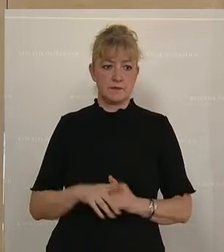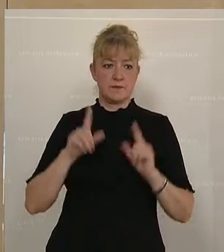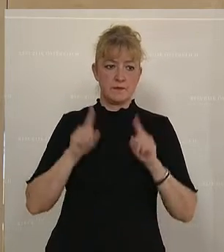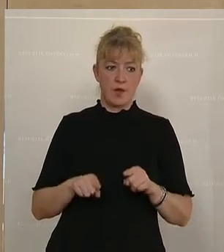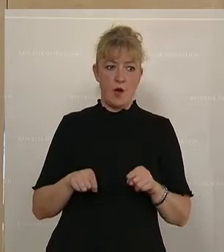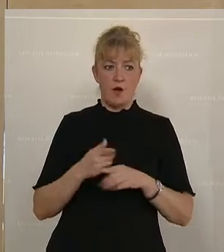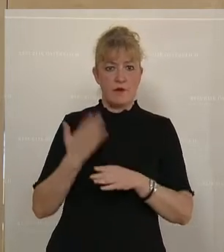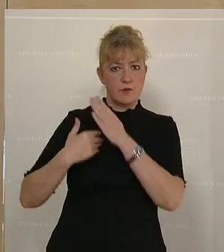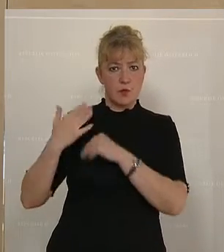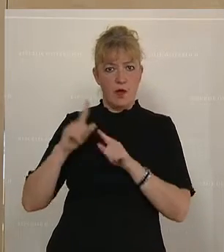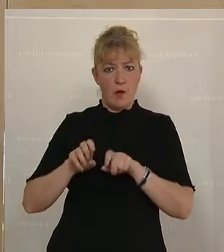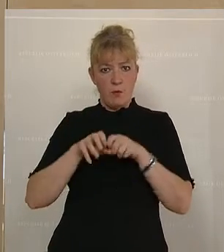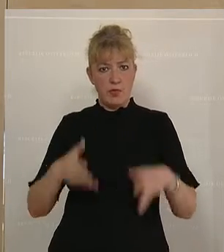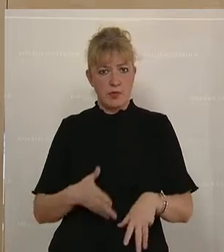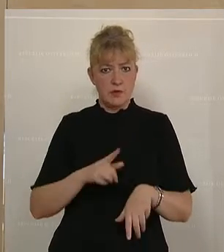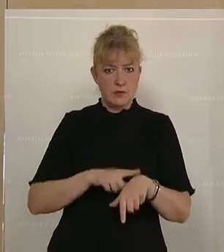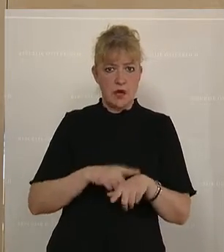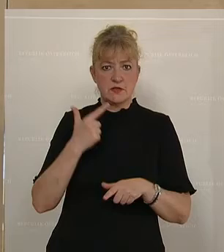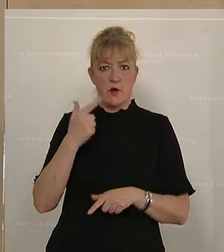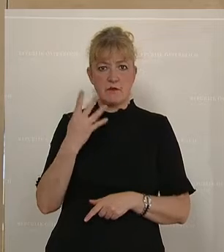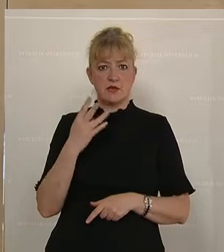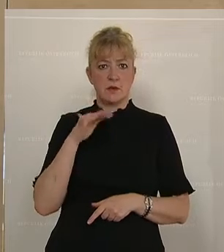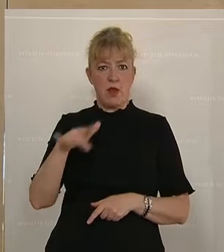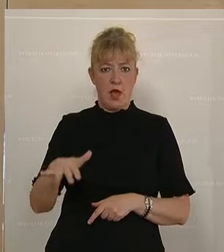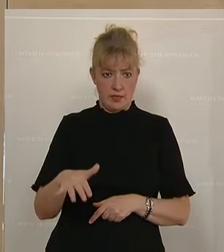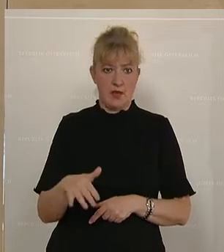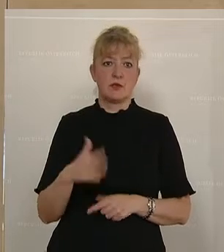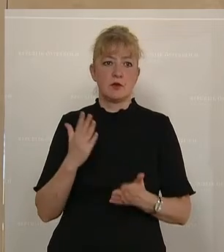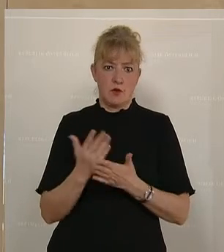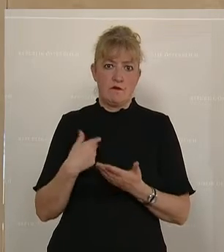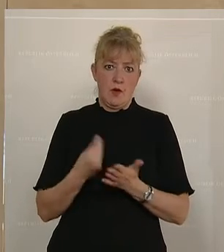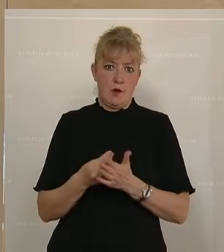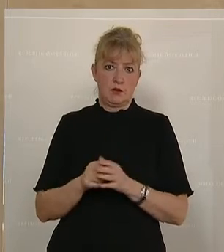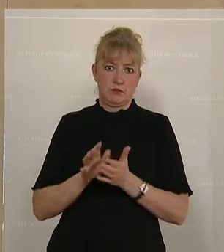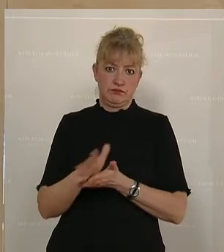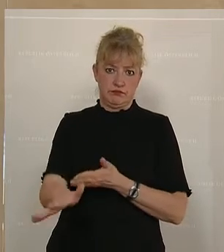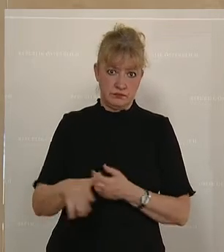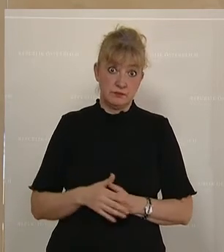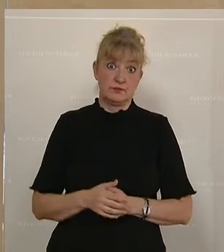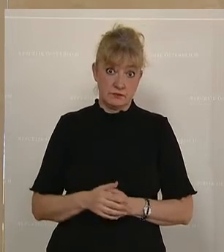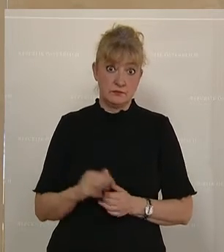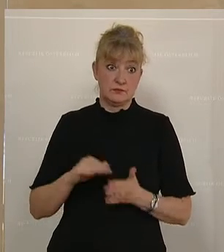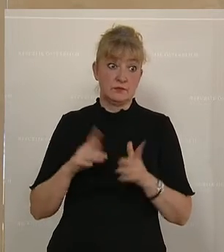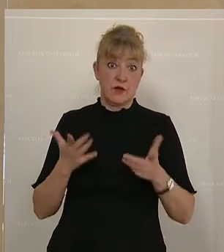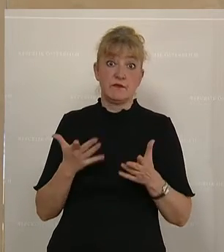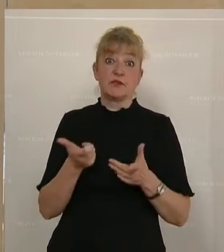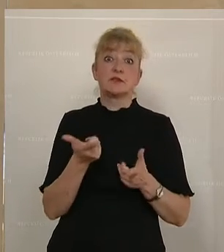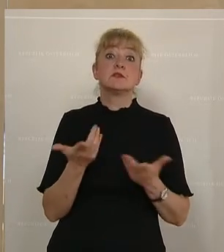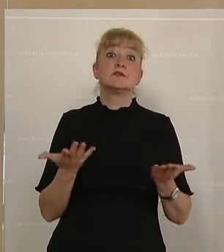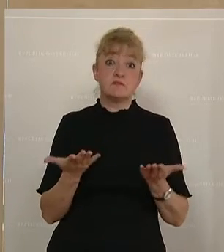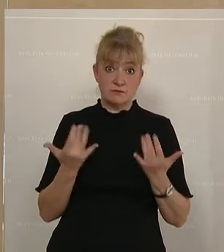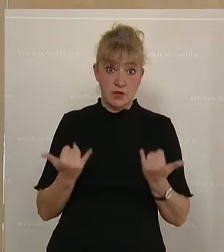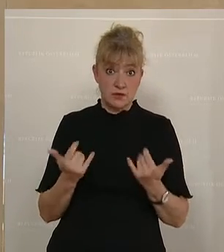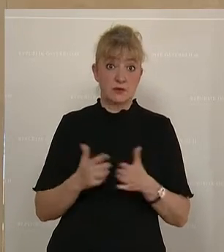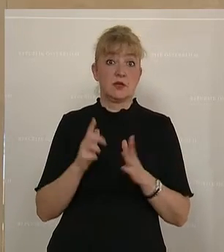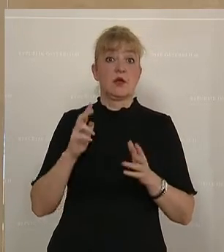der Vergangenheit, in der Pandemie, 42 Milliarden Euro schon, hat uns das schon gekostet. Und wisst ihr, was der Erfolg davon ist? Österreich